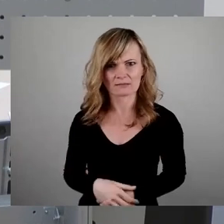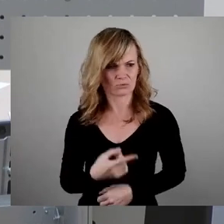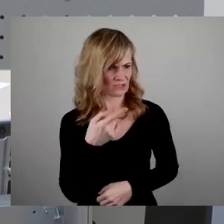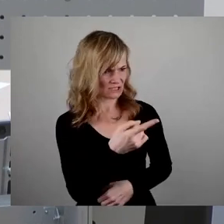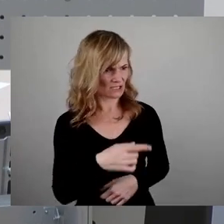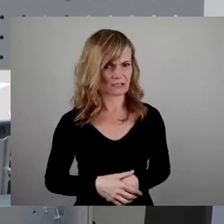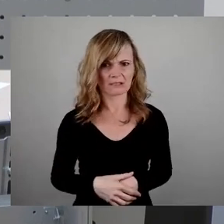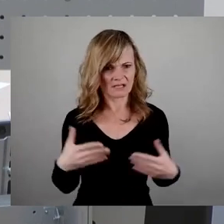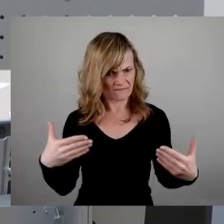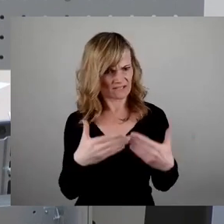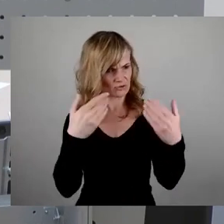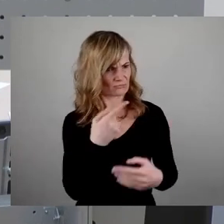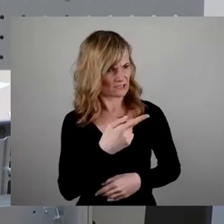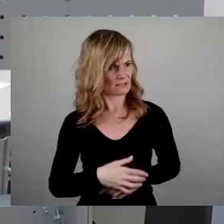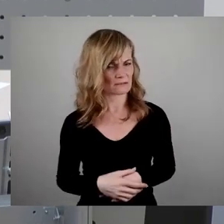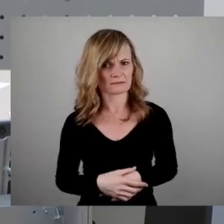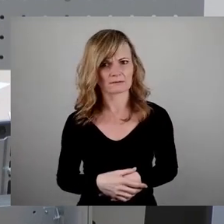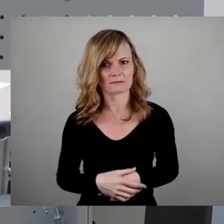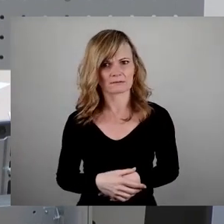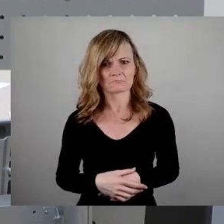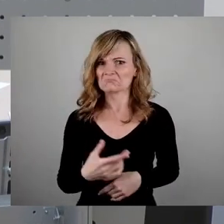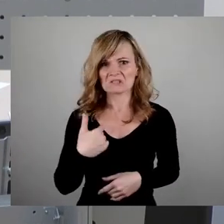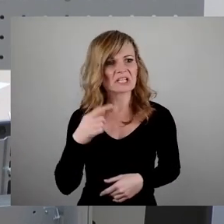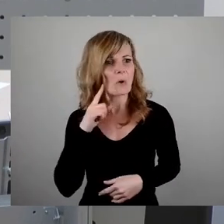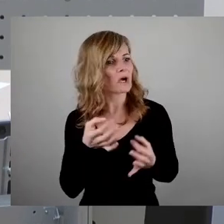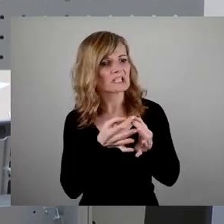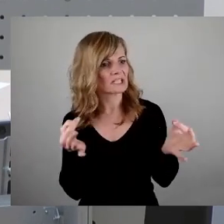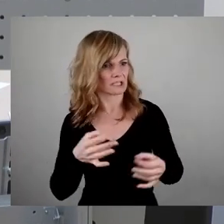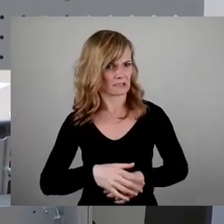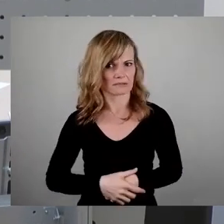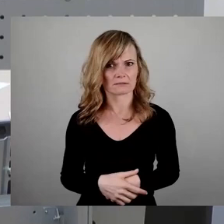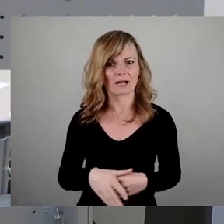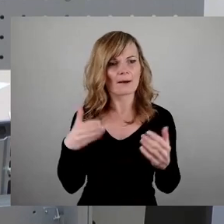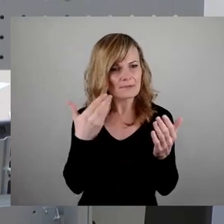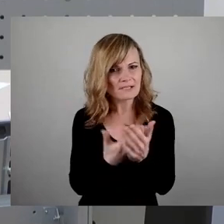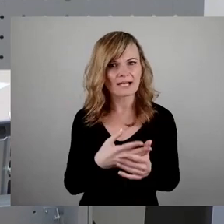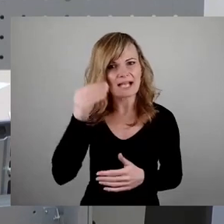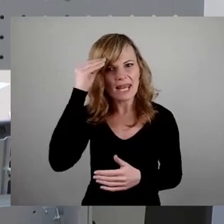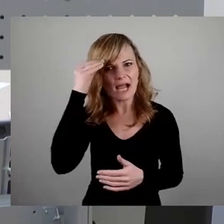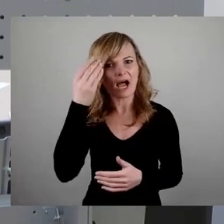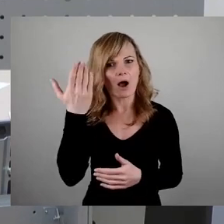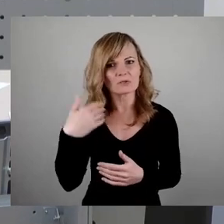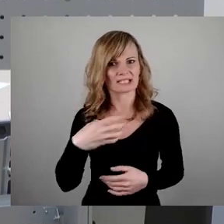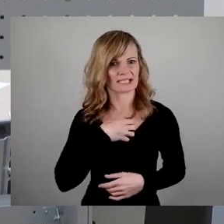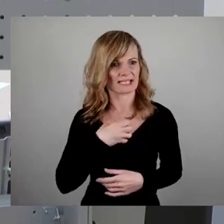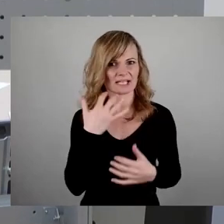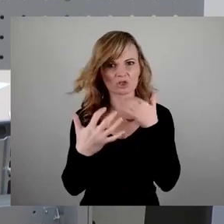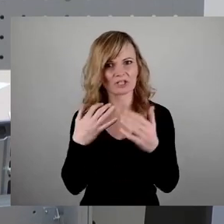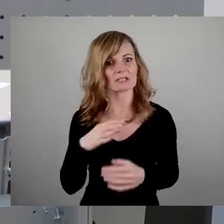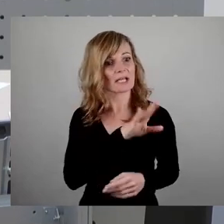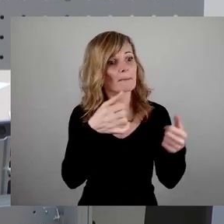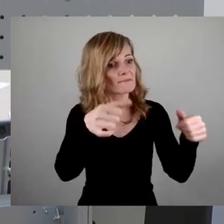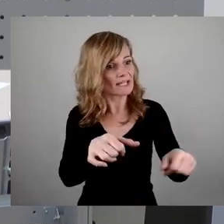Widersprechen Sie? Ich höre nichts. Aber das wäre die Lehre aus der Dresdner Geschichte und es wäre Ihre Pflicht. Aber ich höre